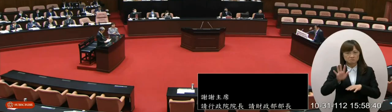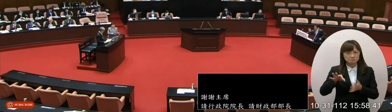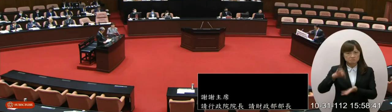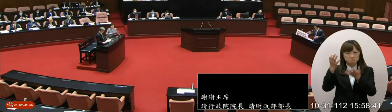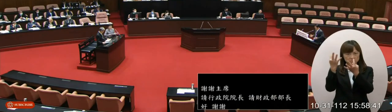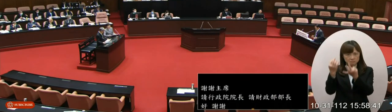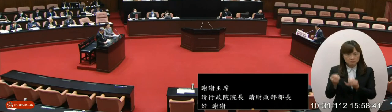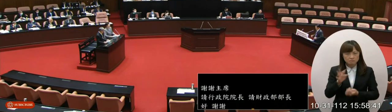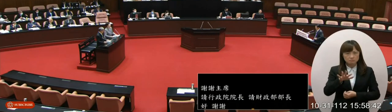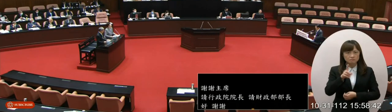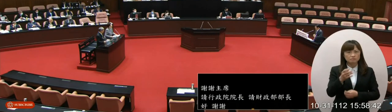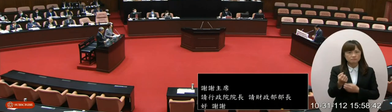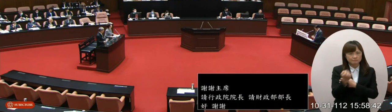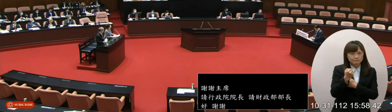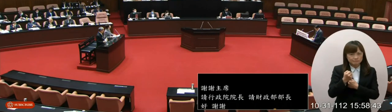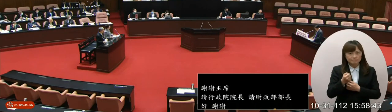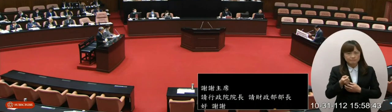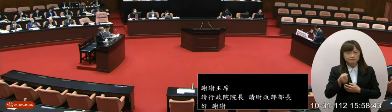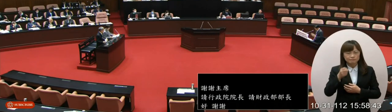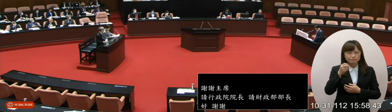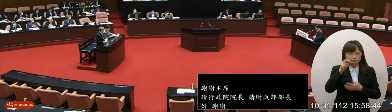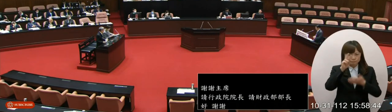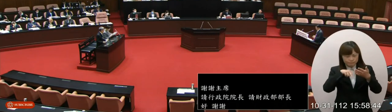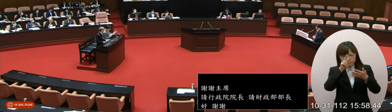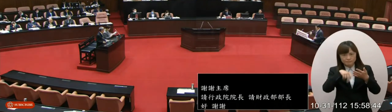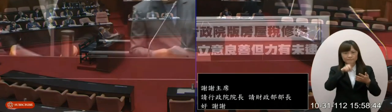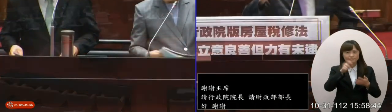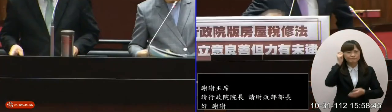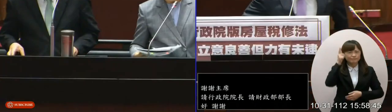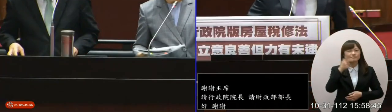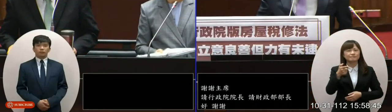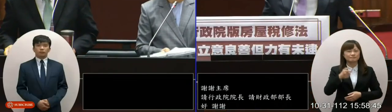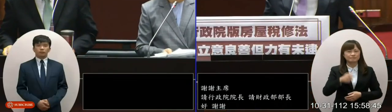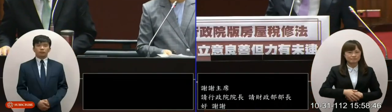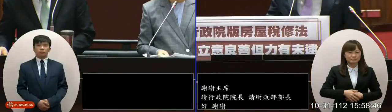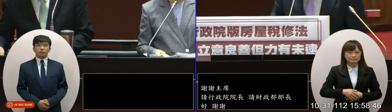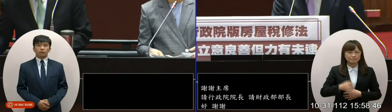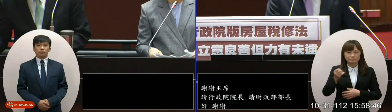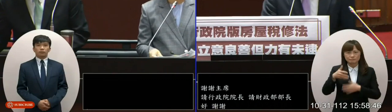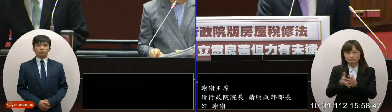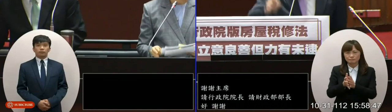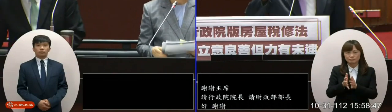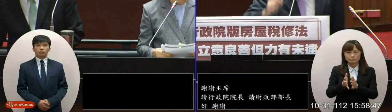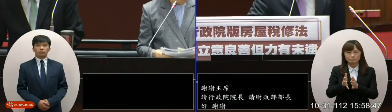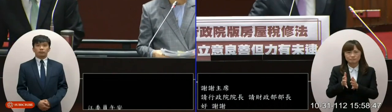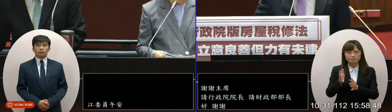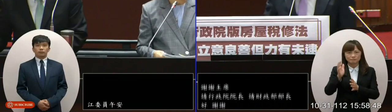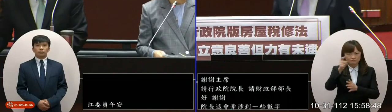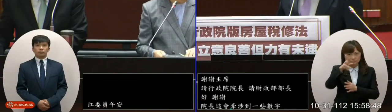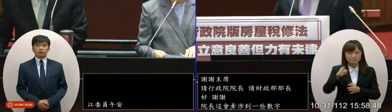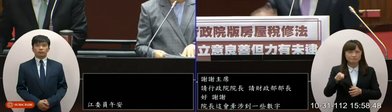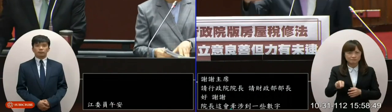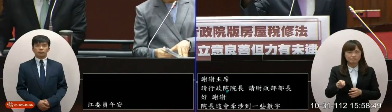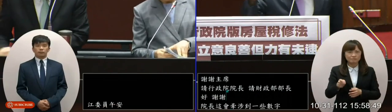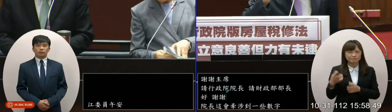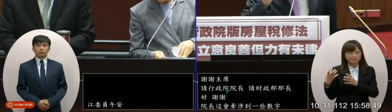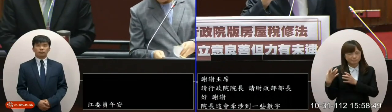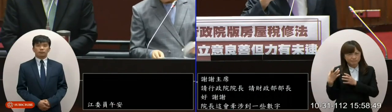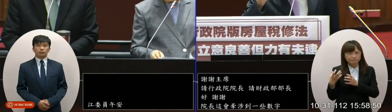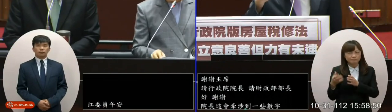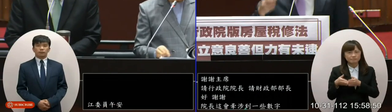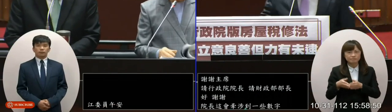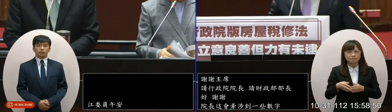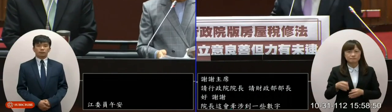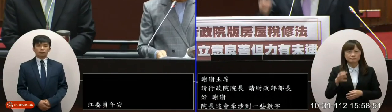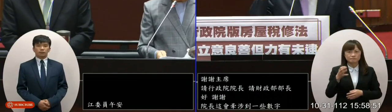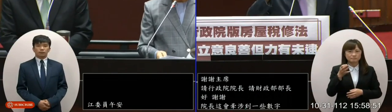希望你看能夠盡量笑話你也是非常的天之過人那這財政部部長你要多淡淡一些這些問題都問過你了我們現在講財